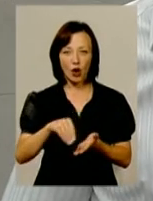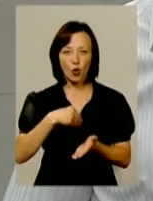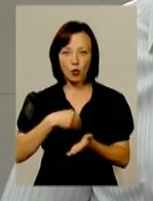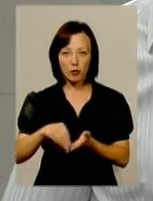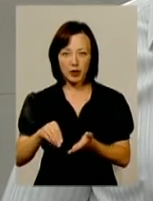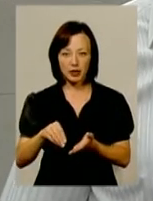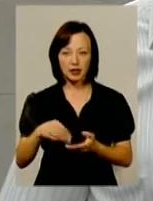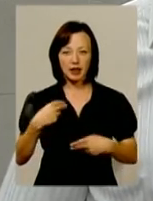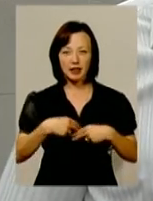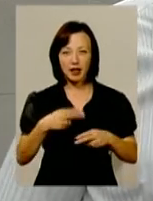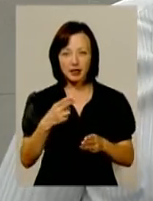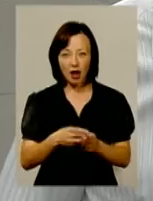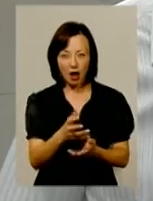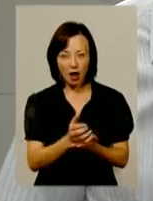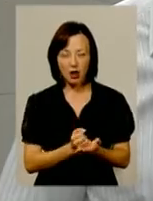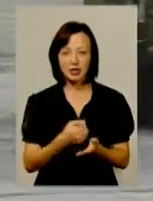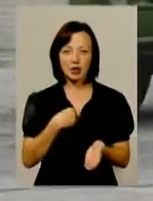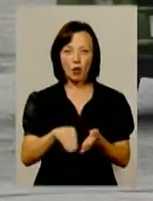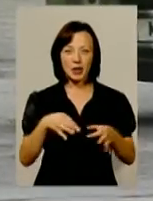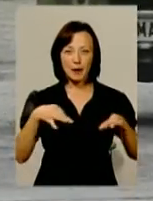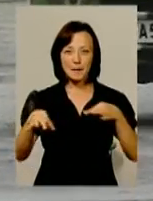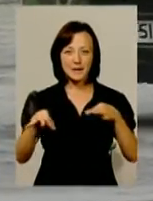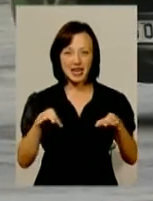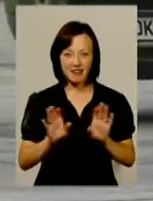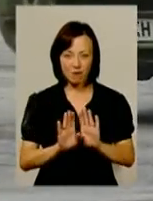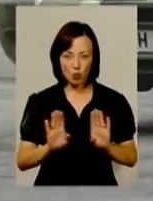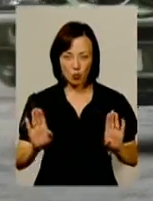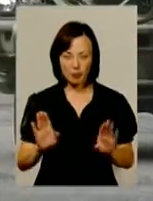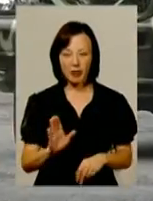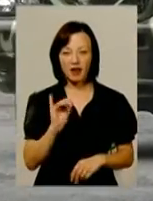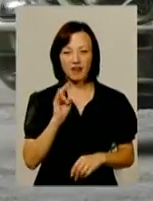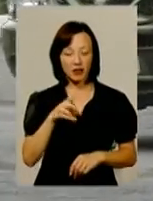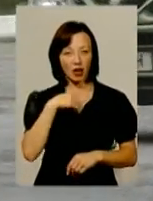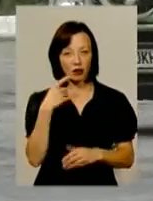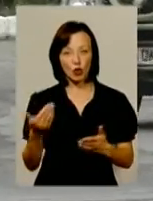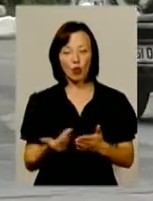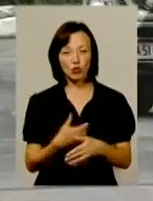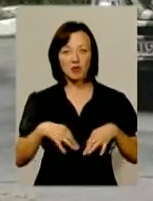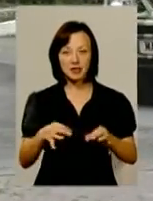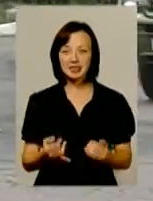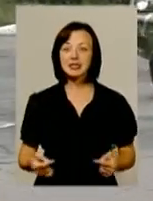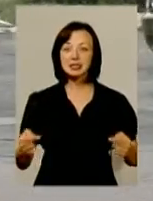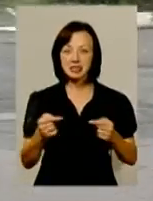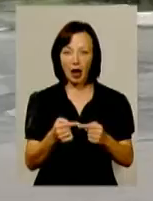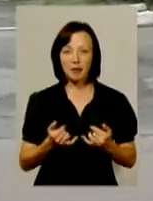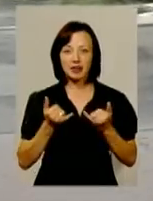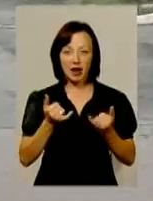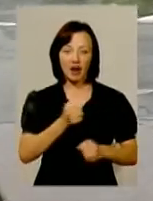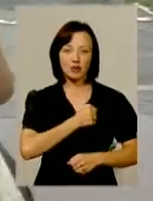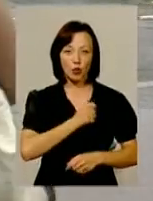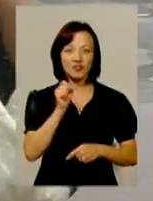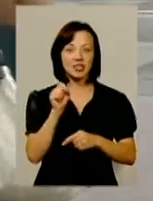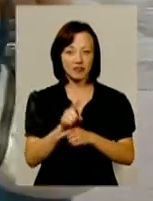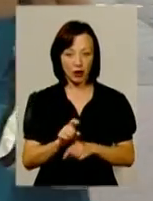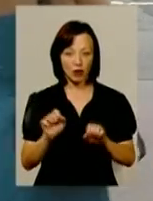деталі, для того, щоб закупити плівку». Микола Кабачинський запевняє, оновлена автівка саме для військових завдань. Переконатись у цьому